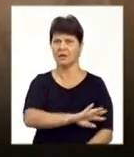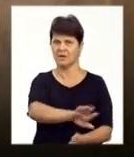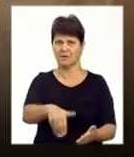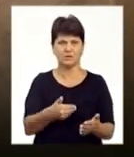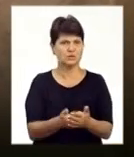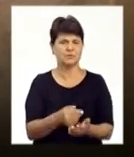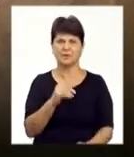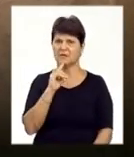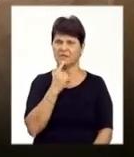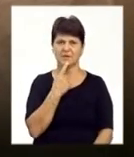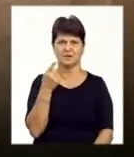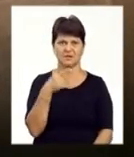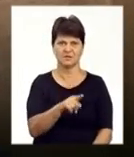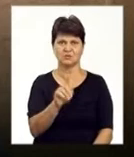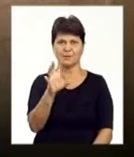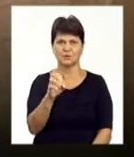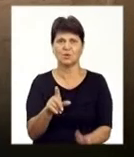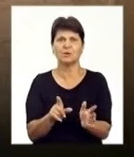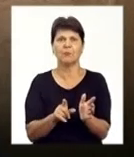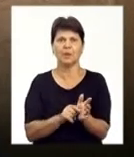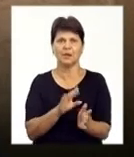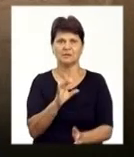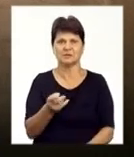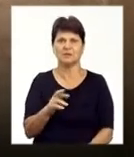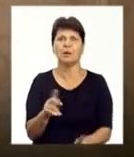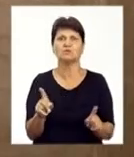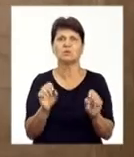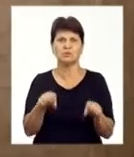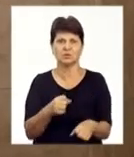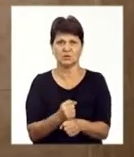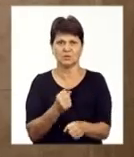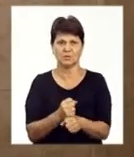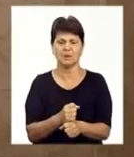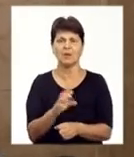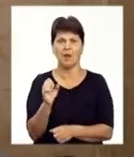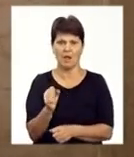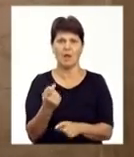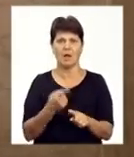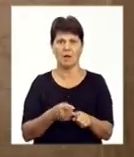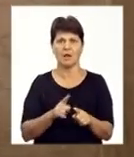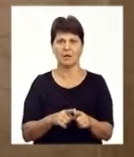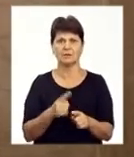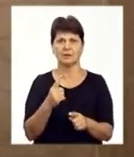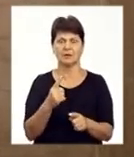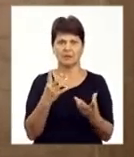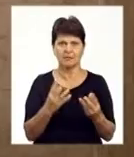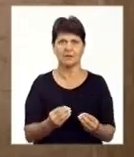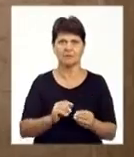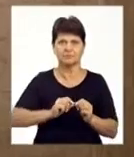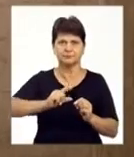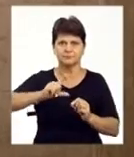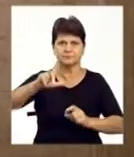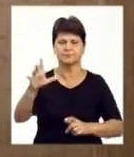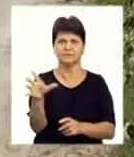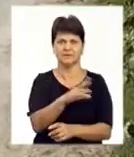ну що ж півтори тисячі пенсії, що ми можемо за півтори тисячі зробити? А воно ж все, і як день так дорожий, і дорожий